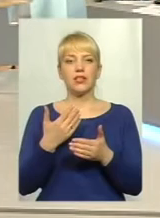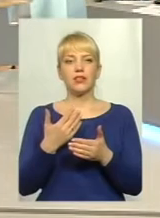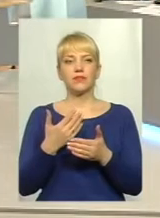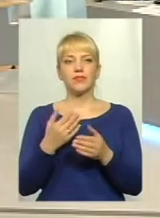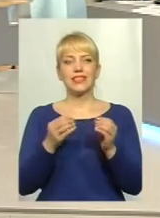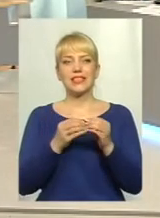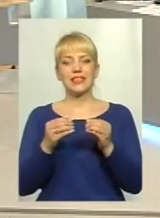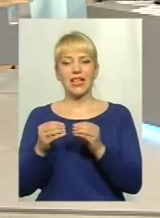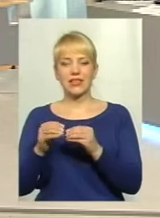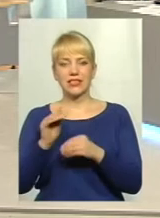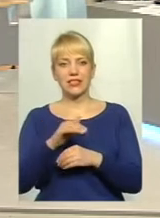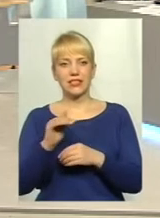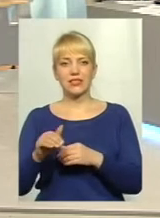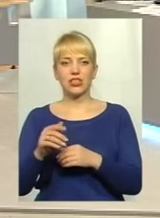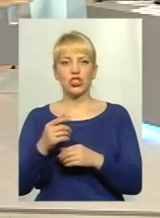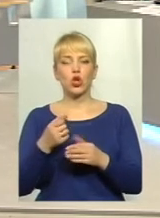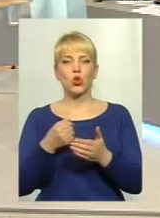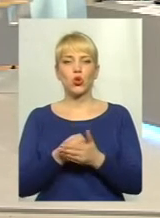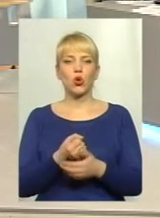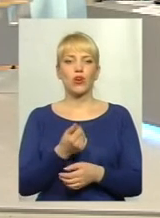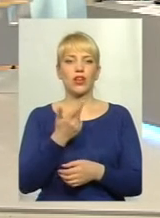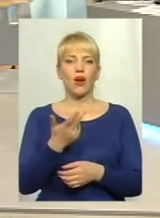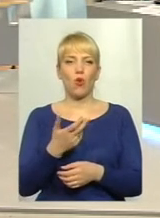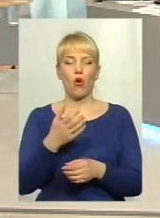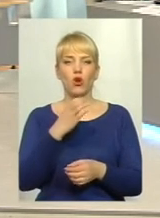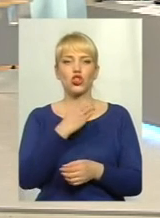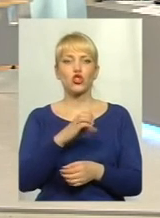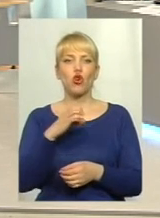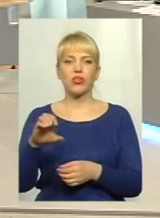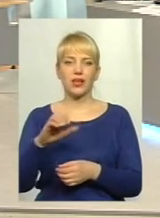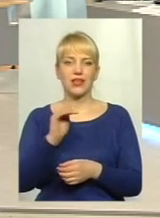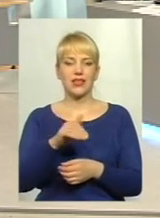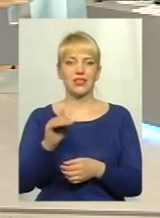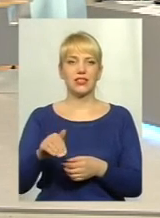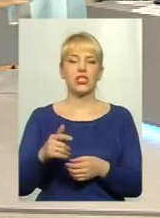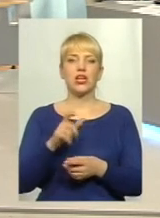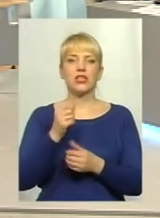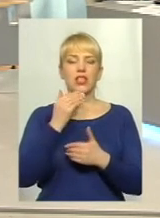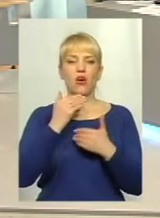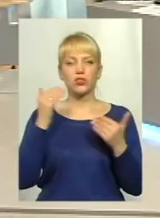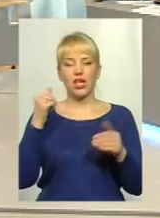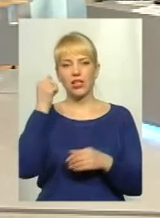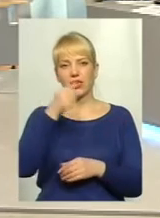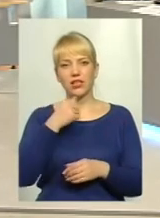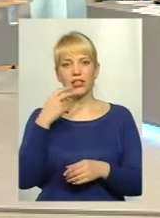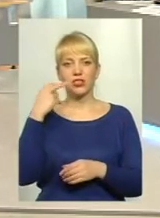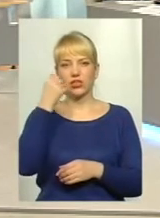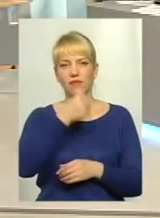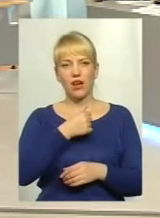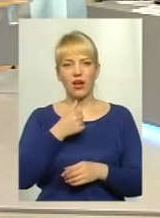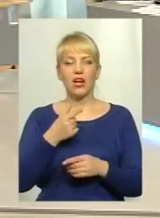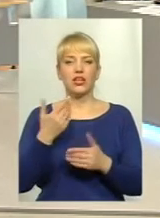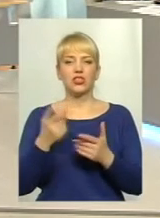тисяч до кількох сотень тисяч. За останній період, за рік, за два, чи можете ви назвати суми, які